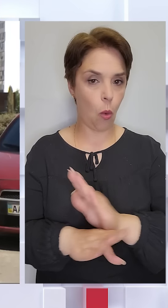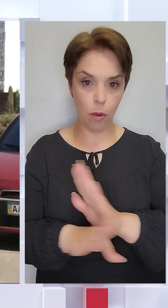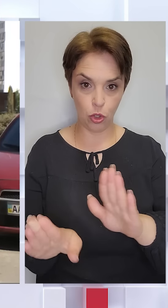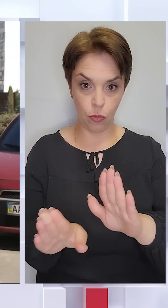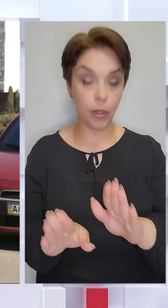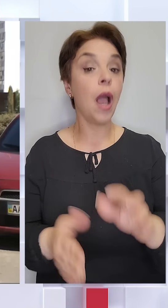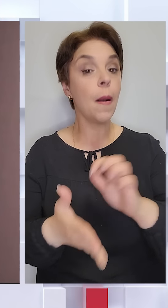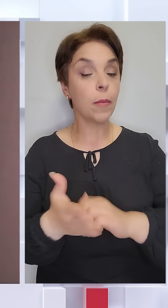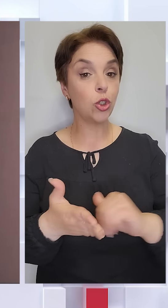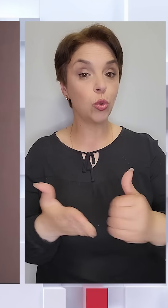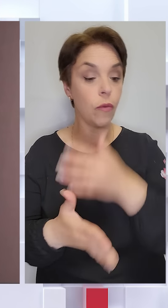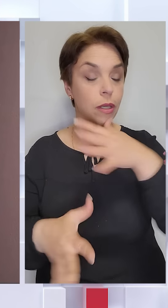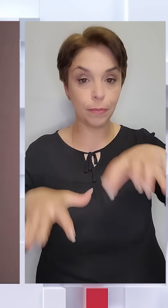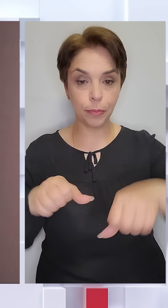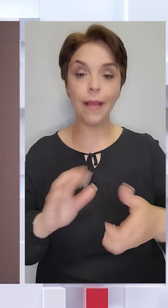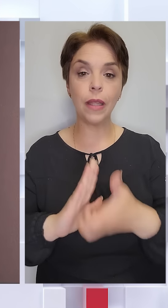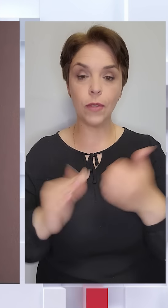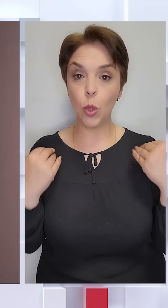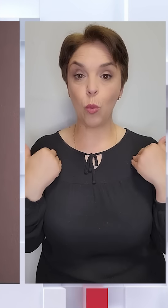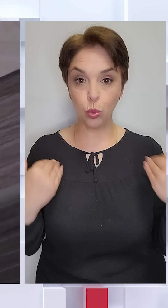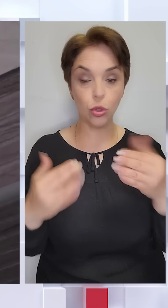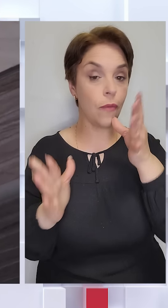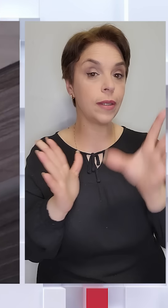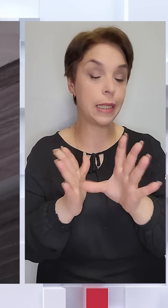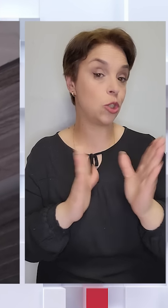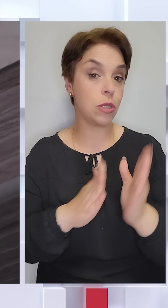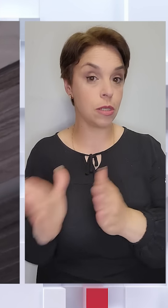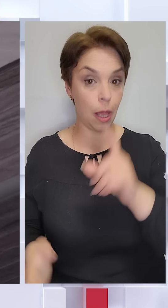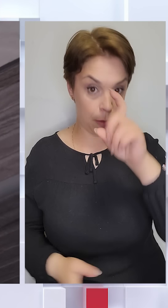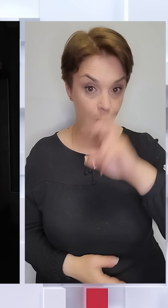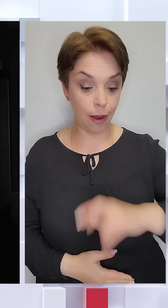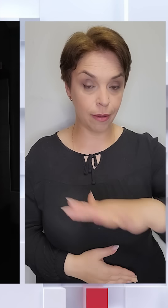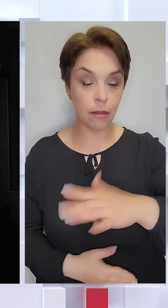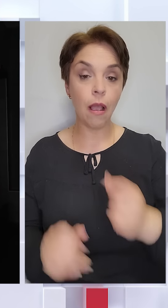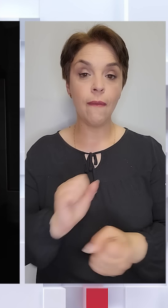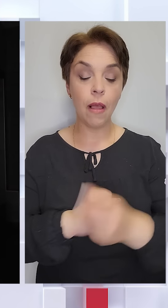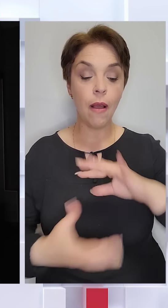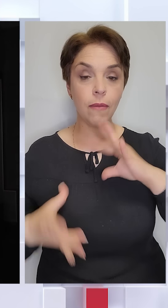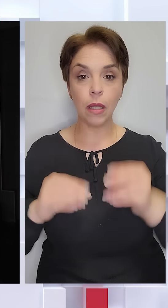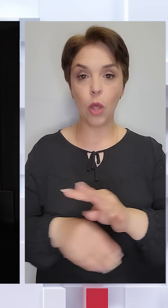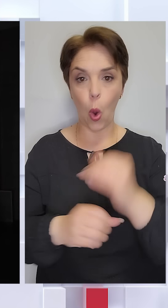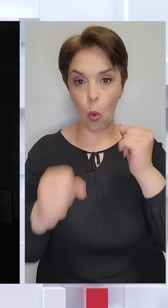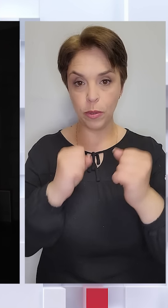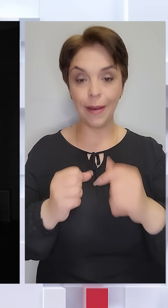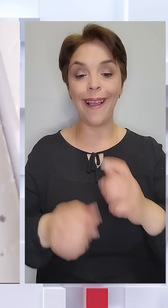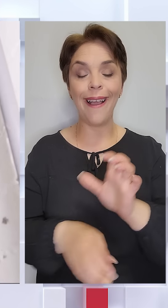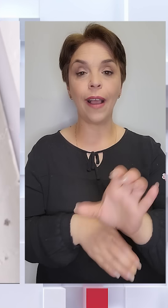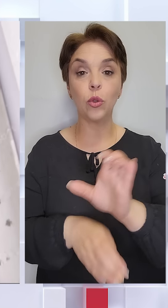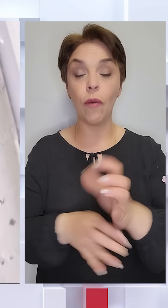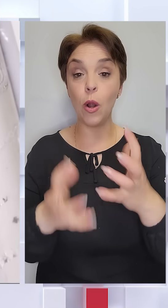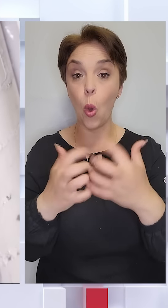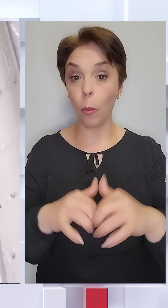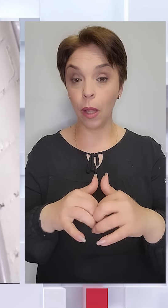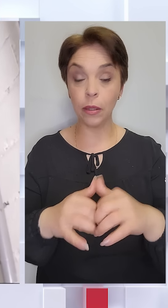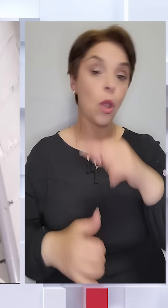Причина нових знеструмлень – дефіцит потужності в енергетичній системі країни, що виник унаслідок обстрілів генерувального обладнання